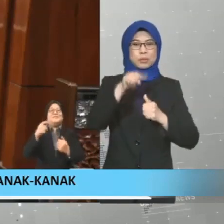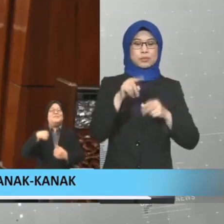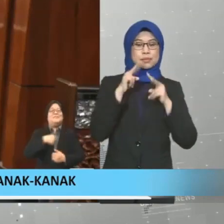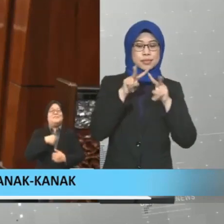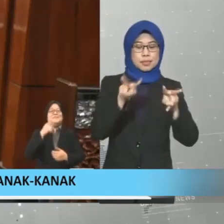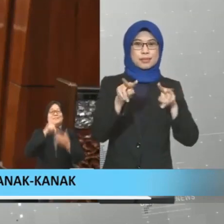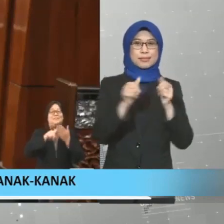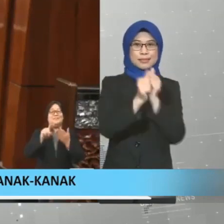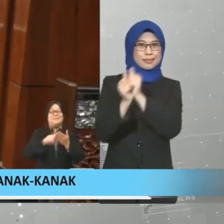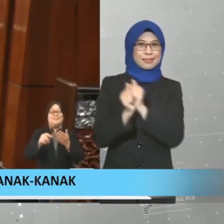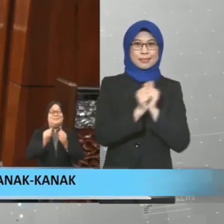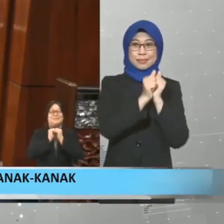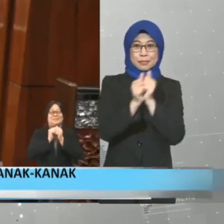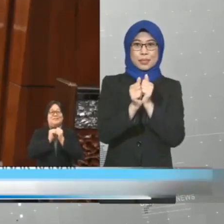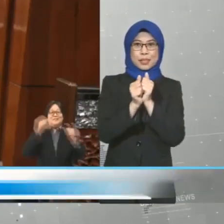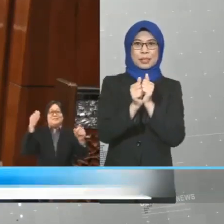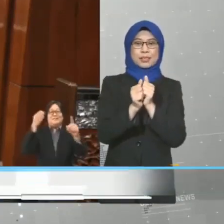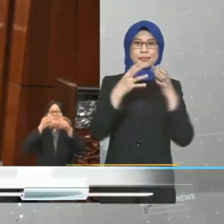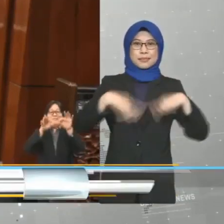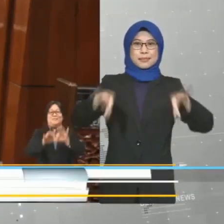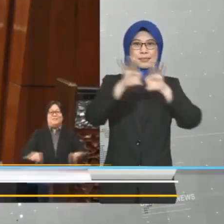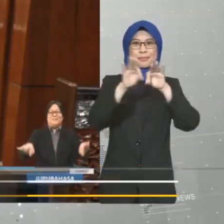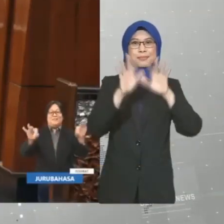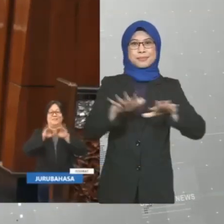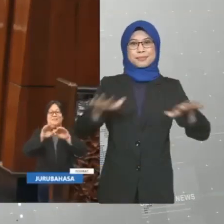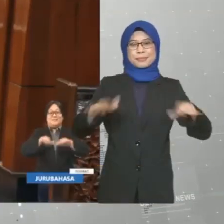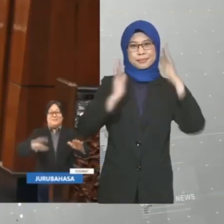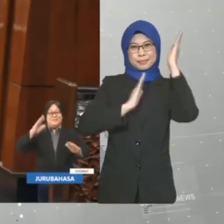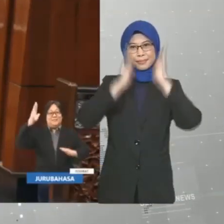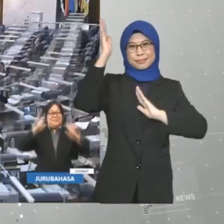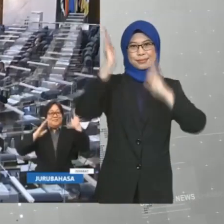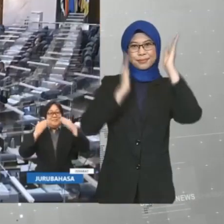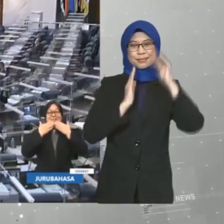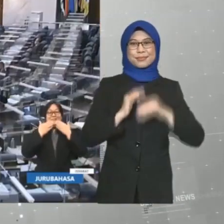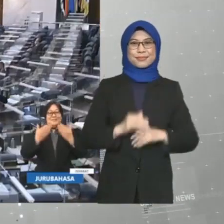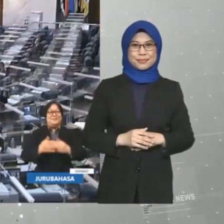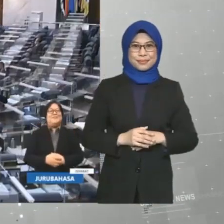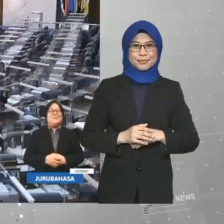melihat bersama demi kepentingan kanak-kanak di Malaysia. Terima kasih.